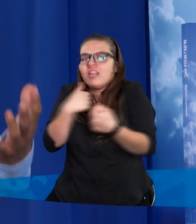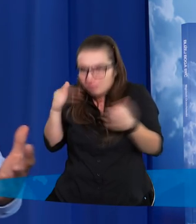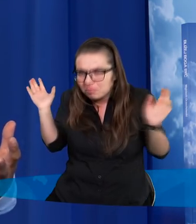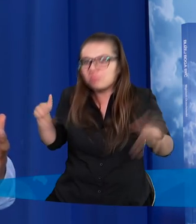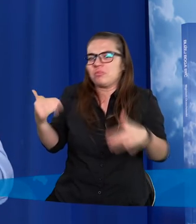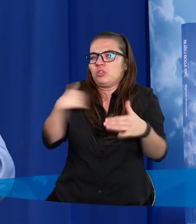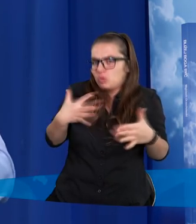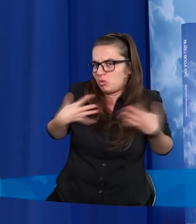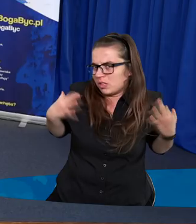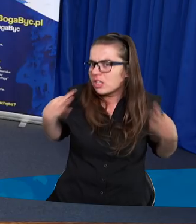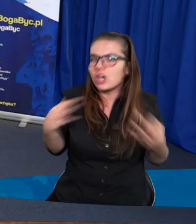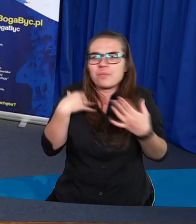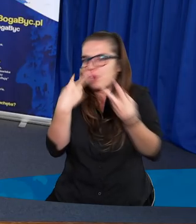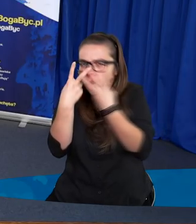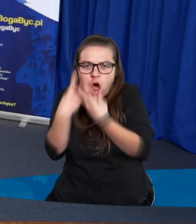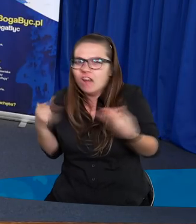się dobrze.